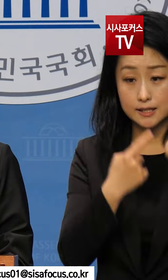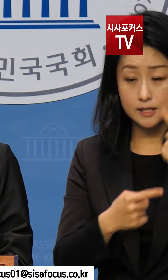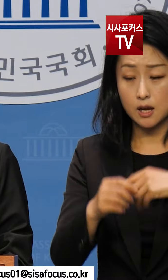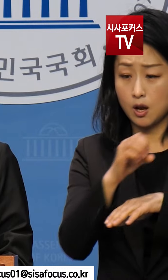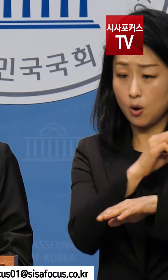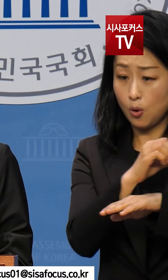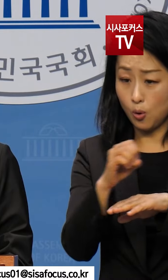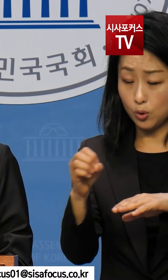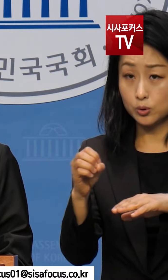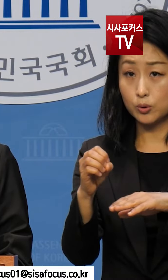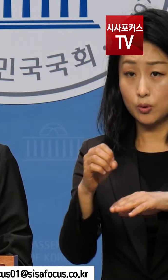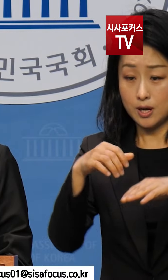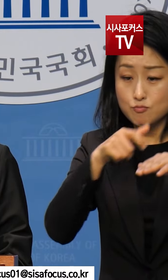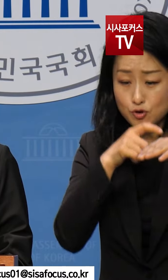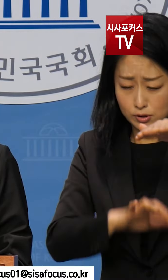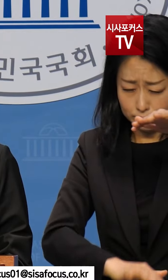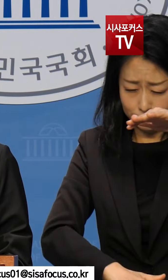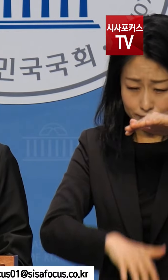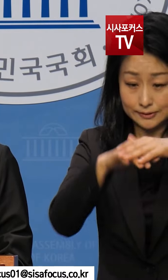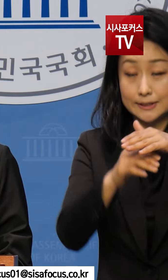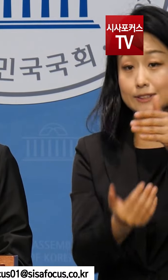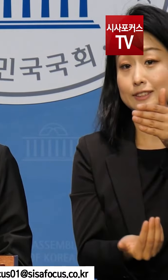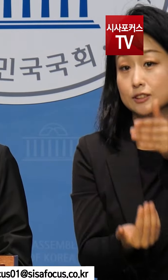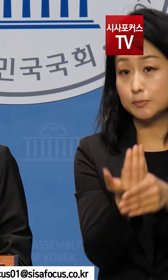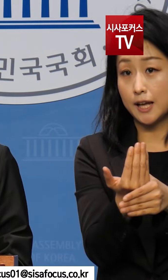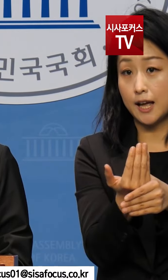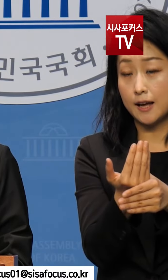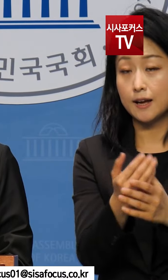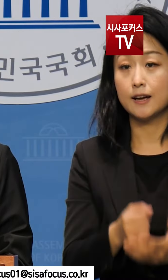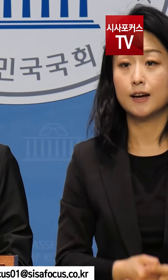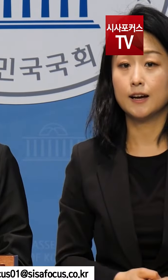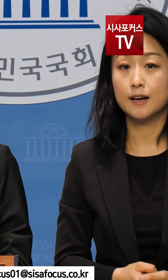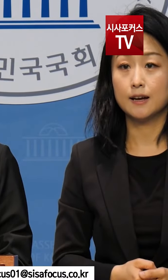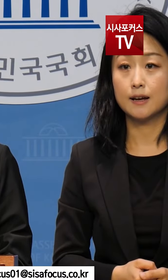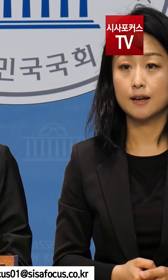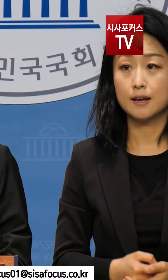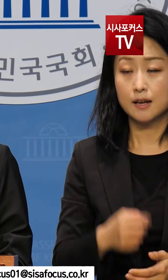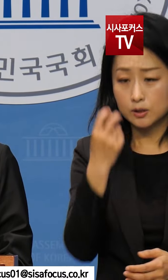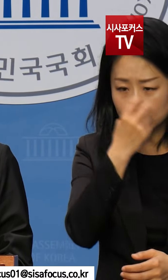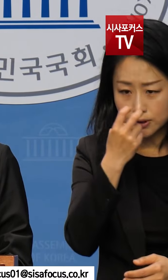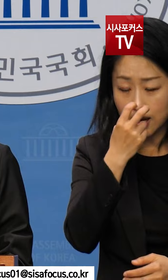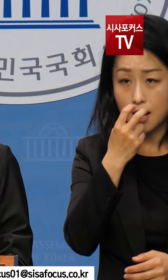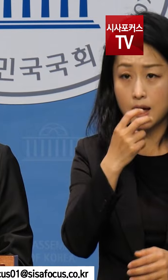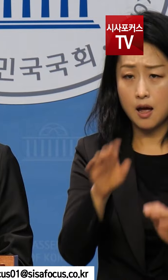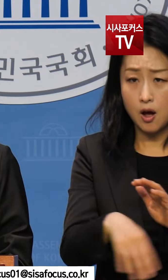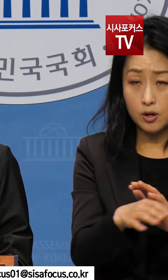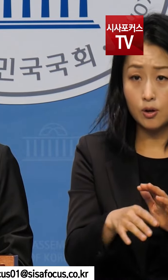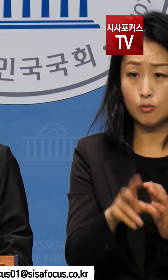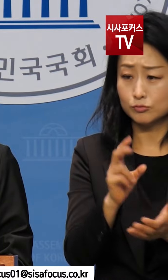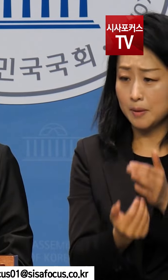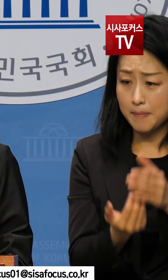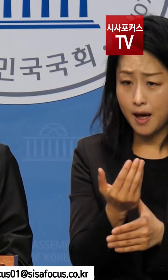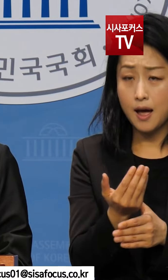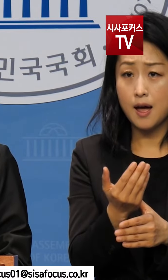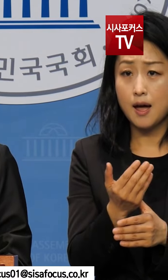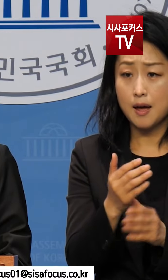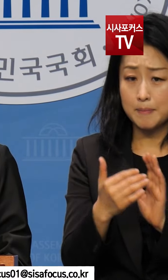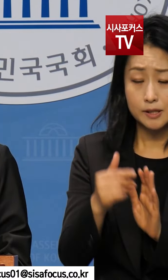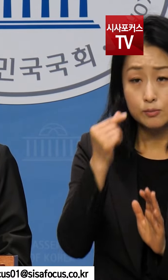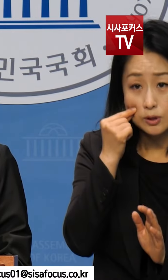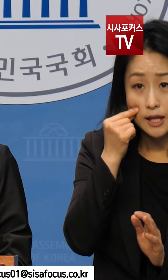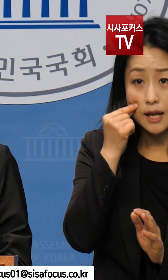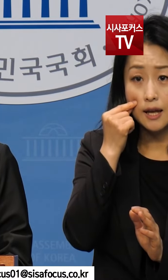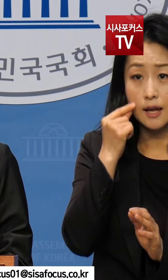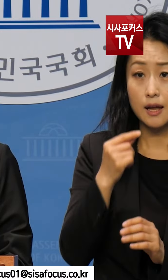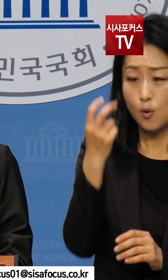침수 참사는 부실 공사, 안이한 관리, 부실 대응으로 발생한 총체적